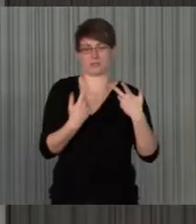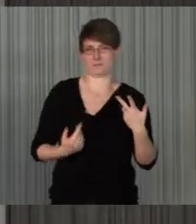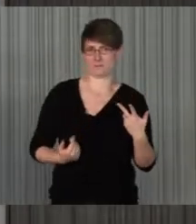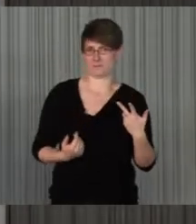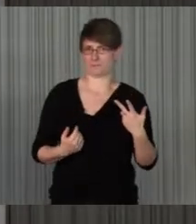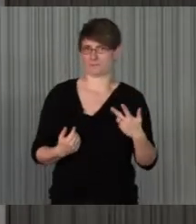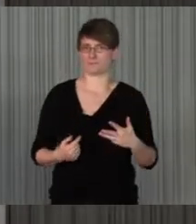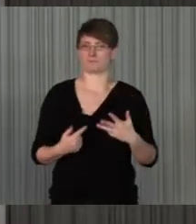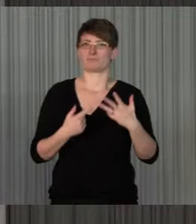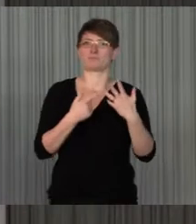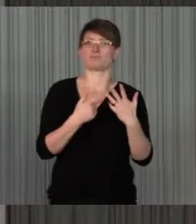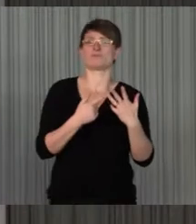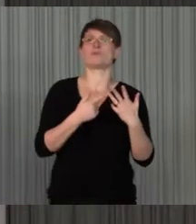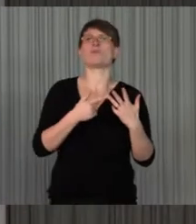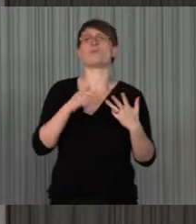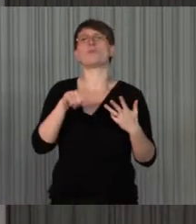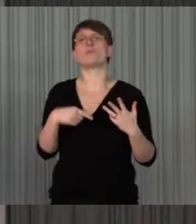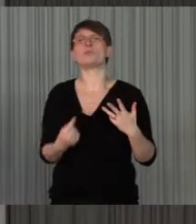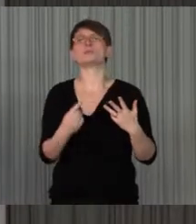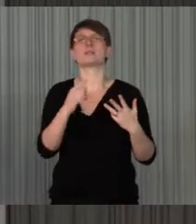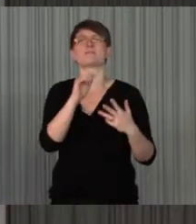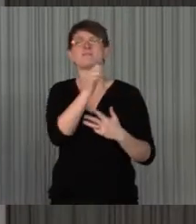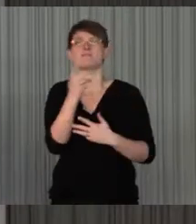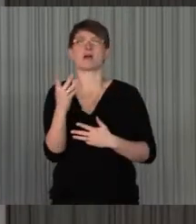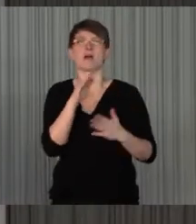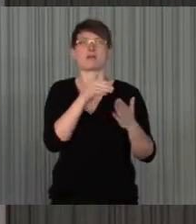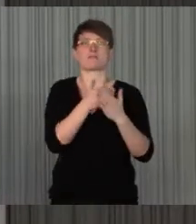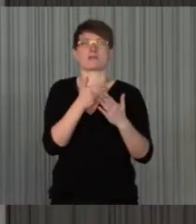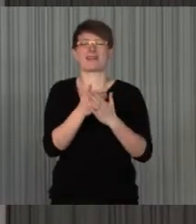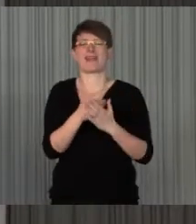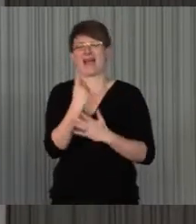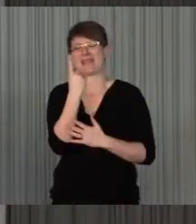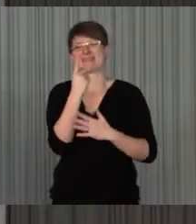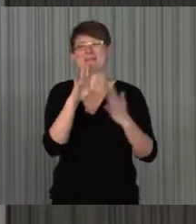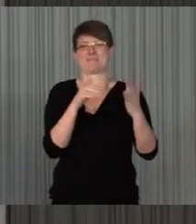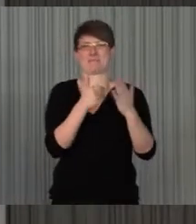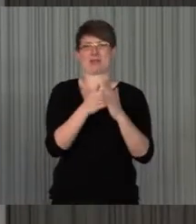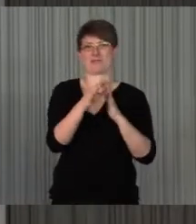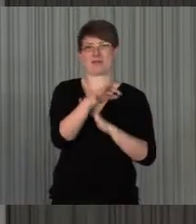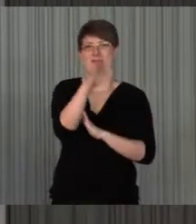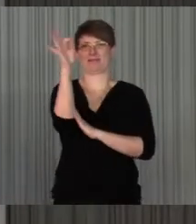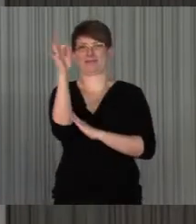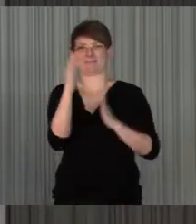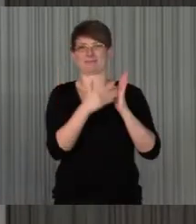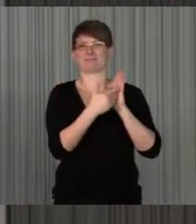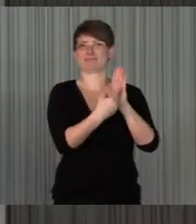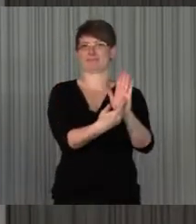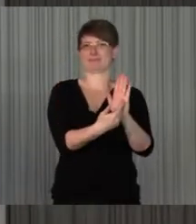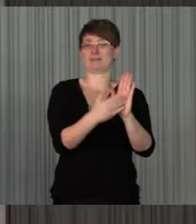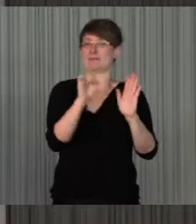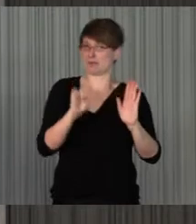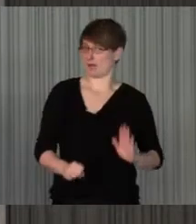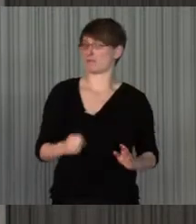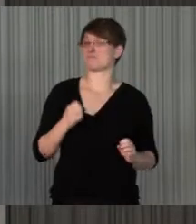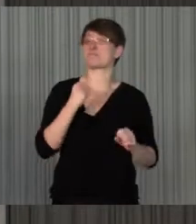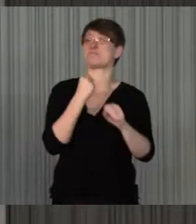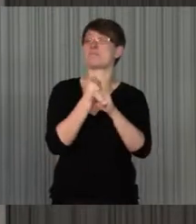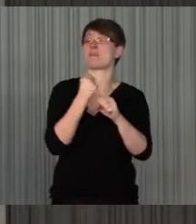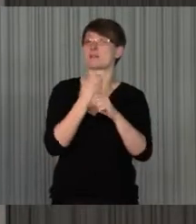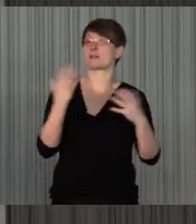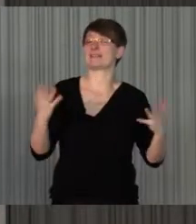und ich gehe auf ein paar Beispiele, vor allem ein Beispiel sozusagen ein, wie es auch gehen kann,